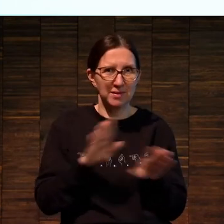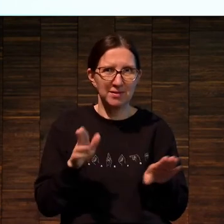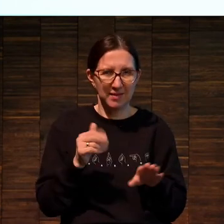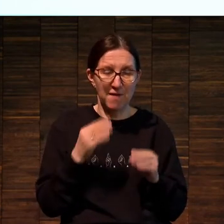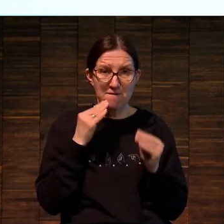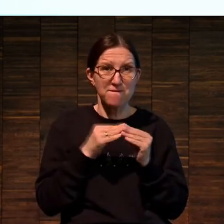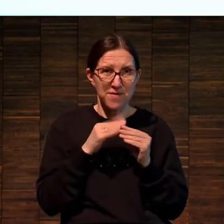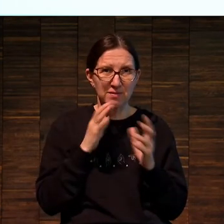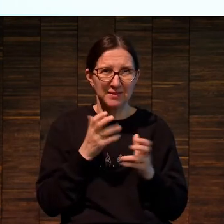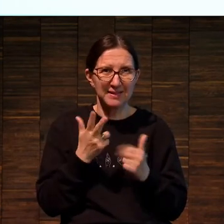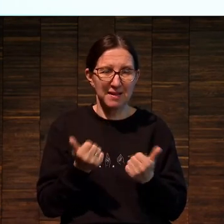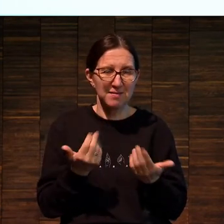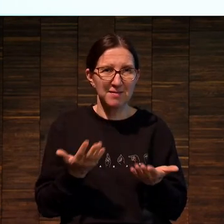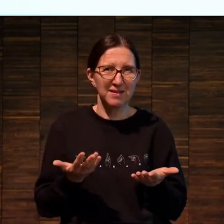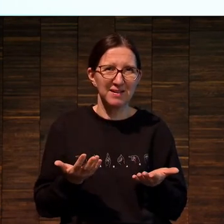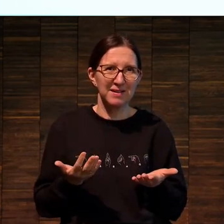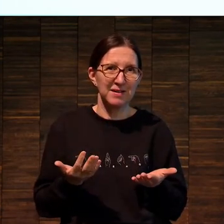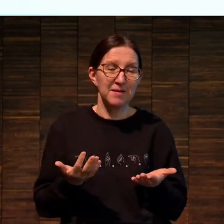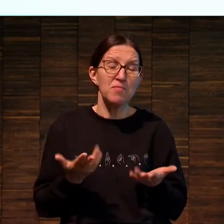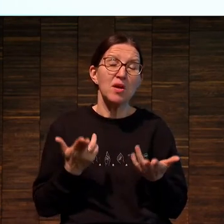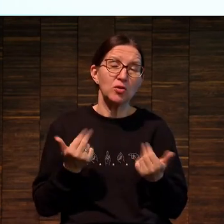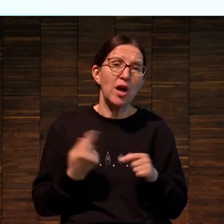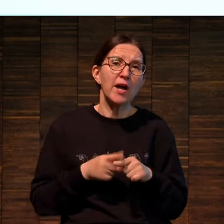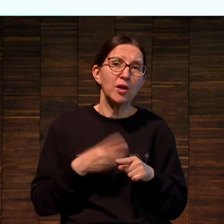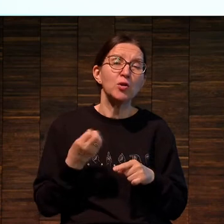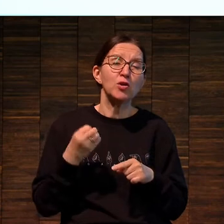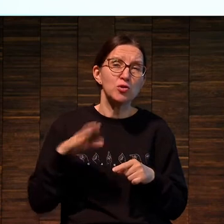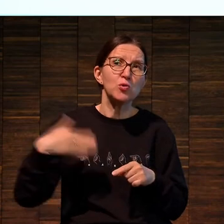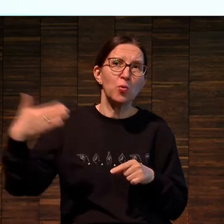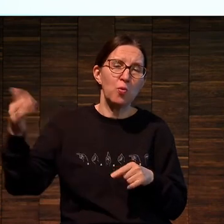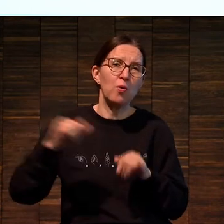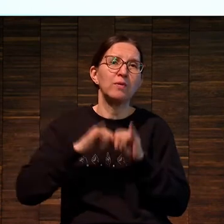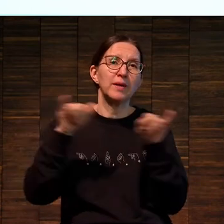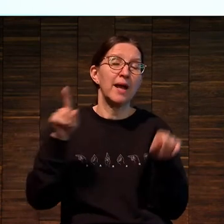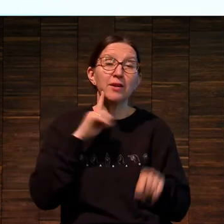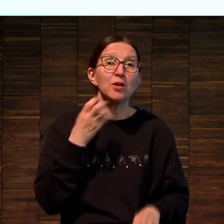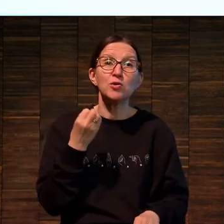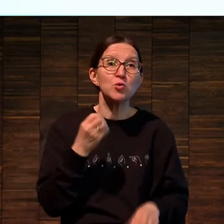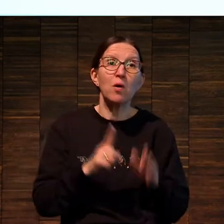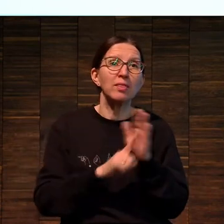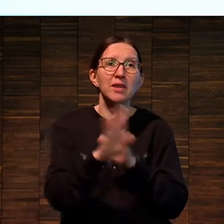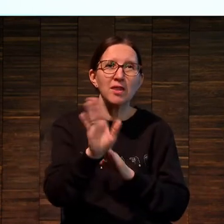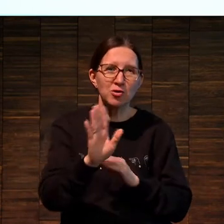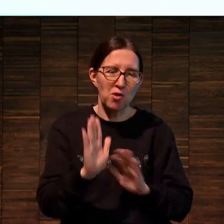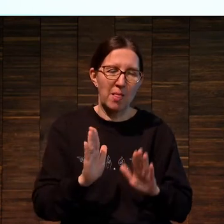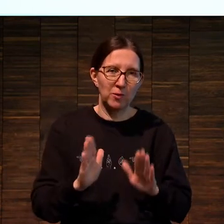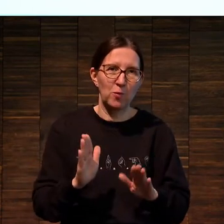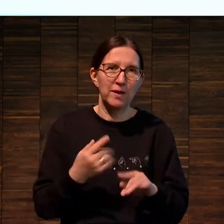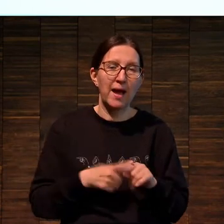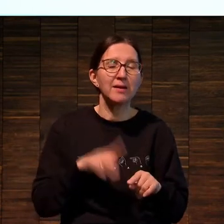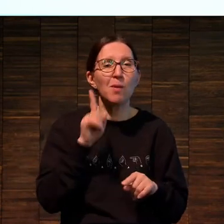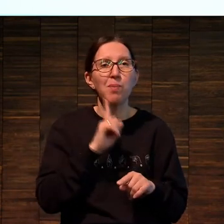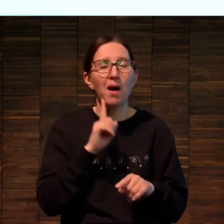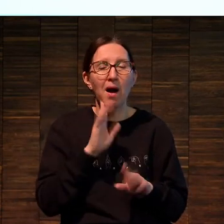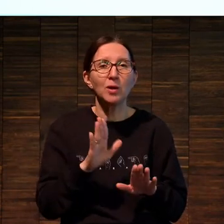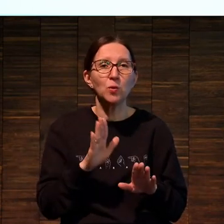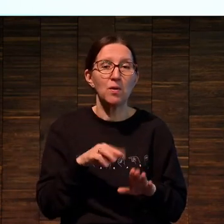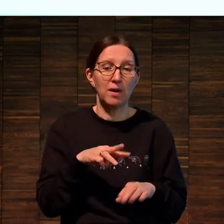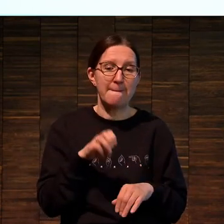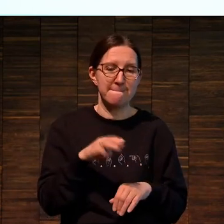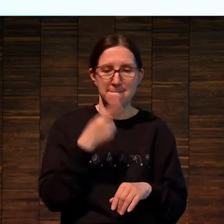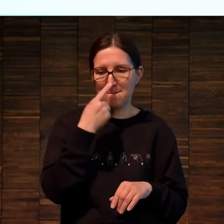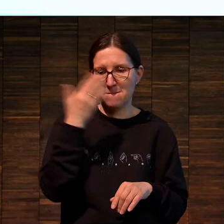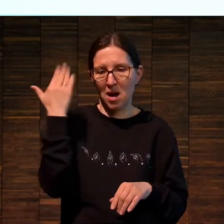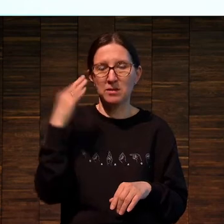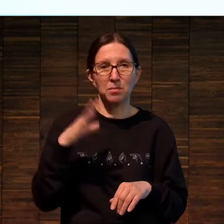там... Я думаю, что это еще и как придет. Это еще не пришло. То есть это такой был... Вот сейчас в марте